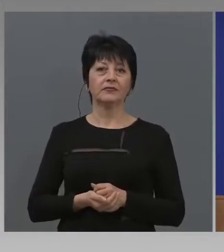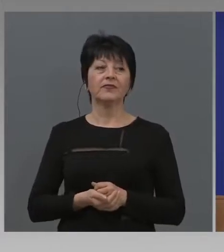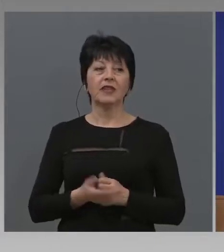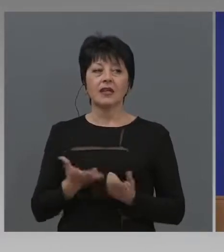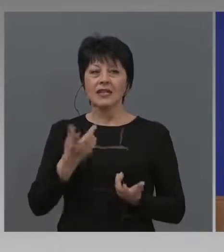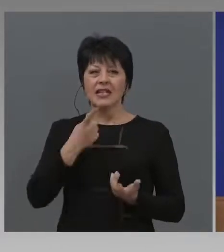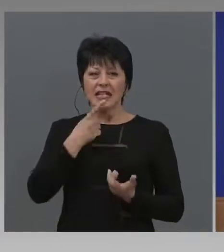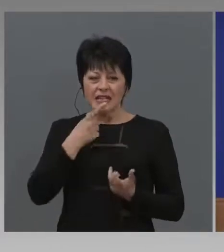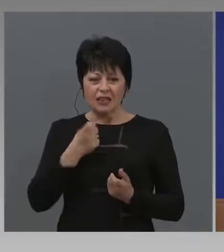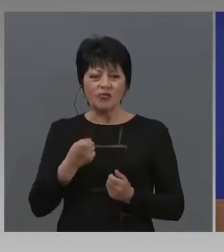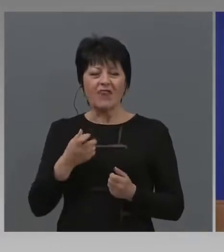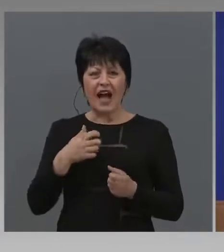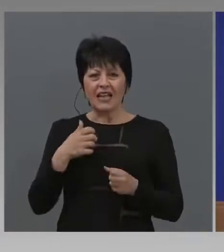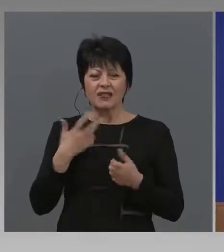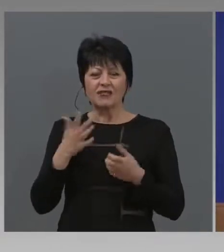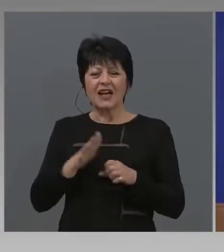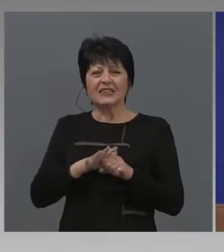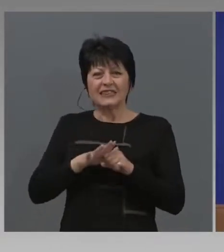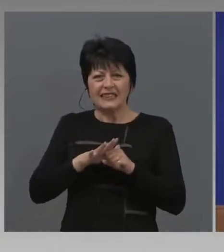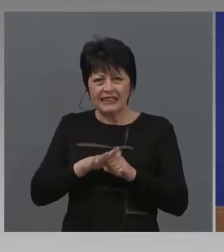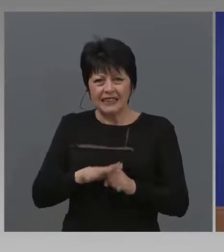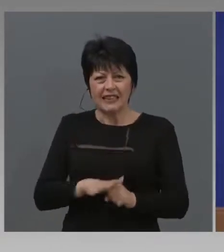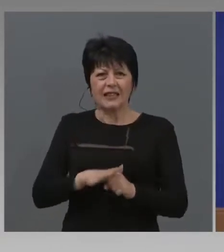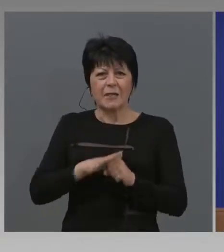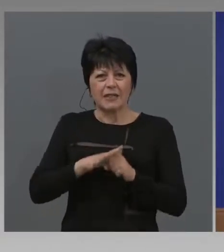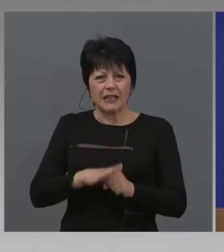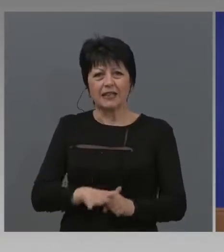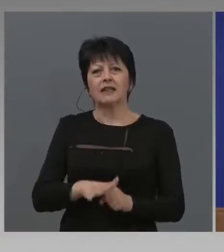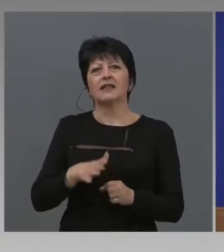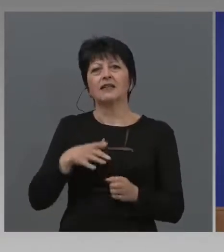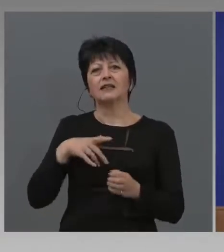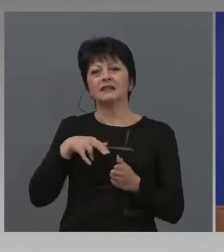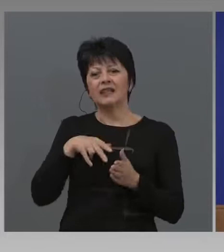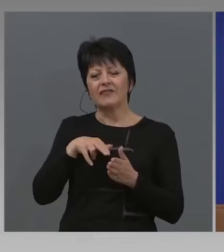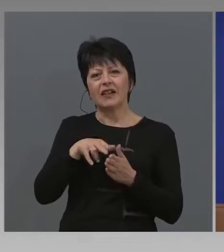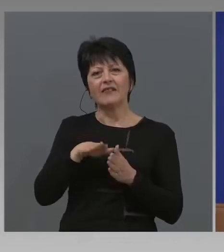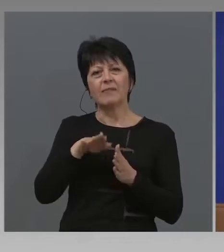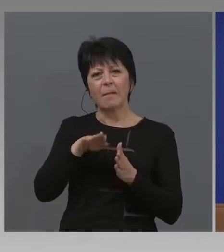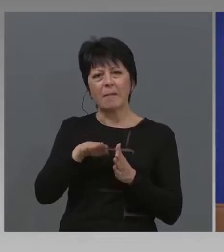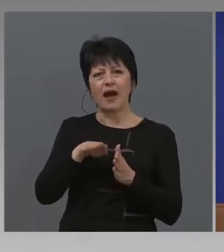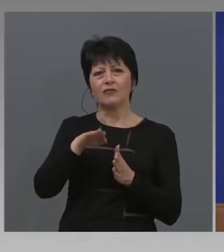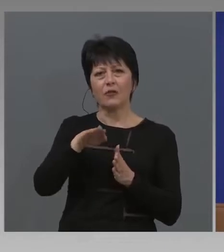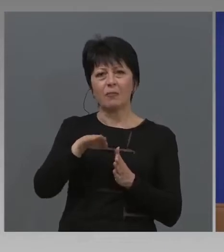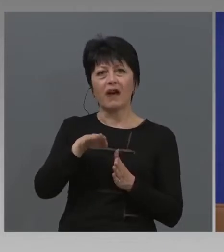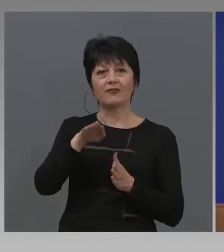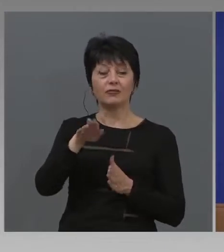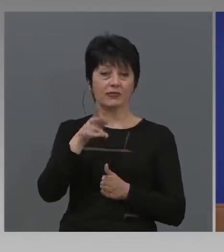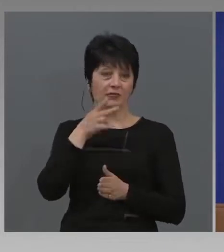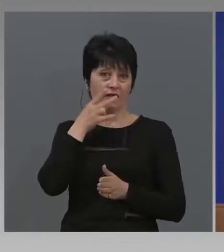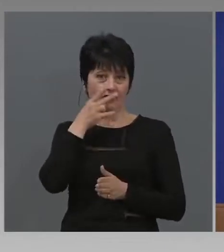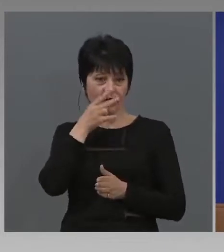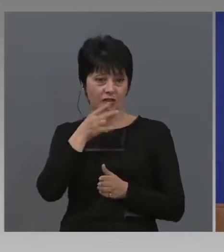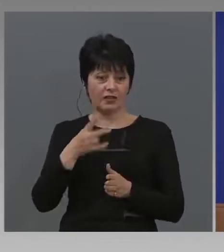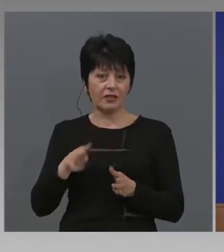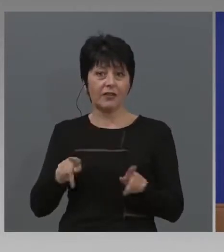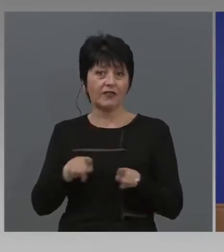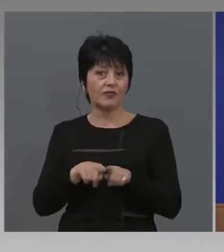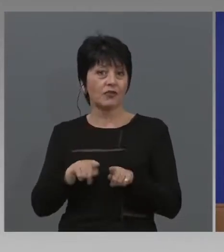За това толкова натискаме да вървиме плавно. А и в същото време, виждате, все повече